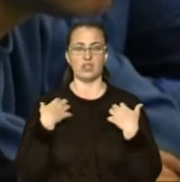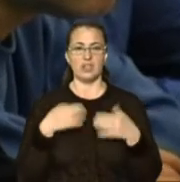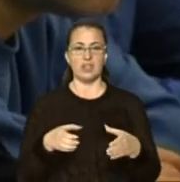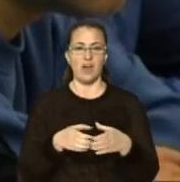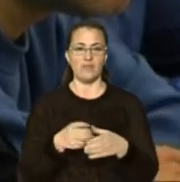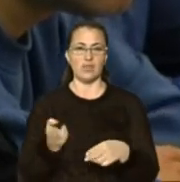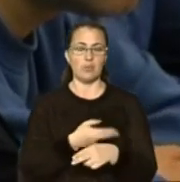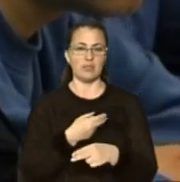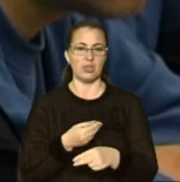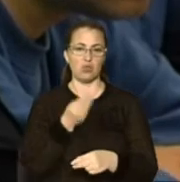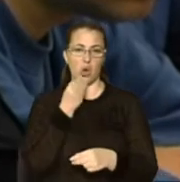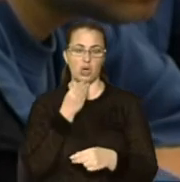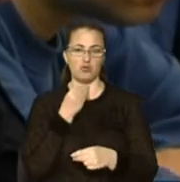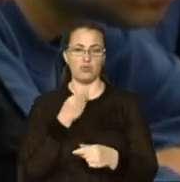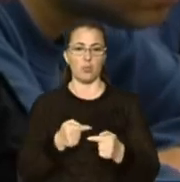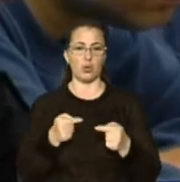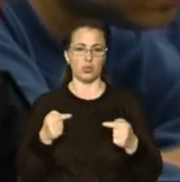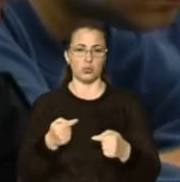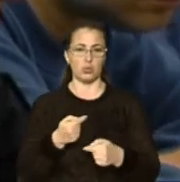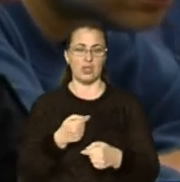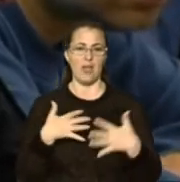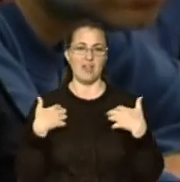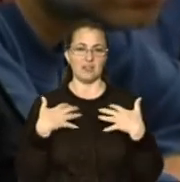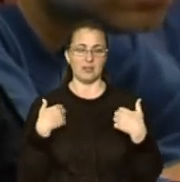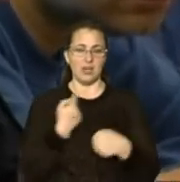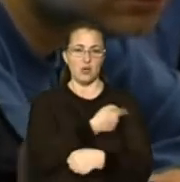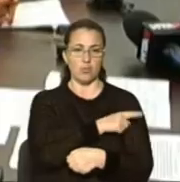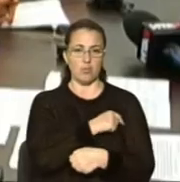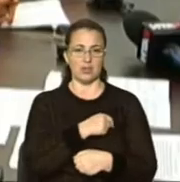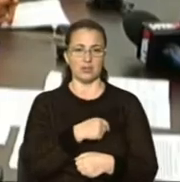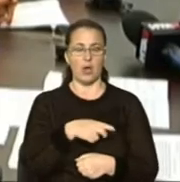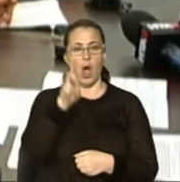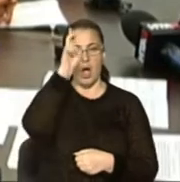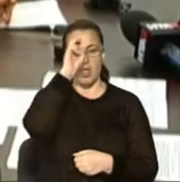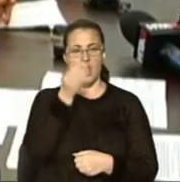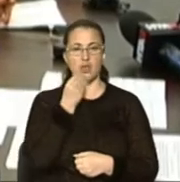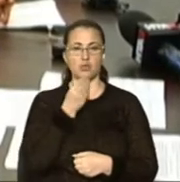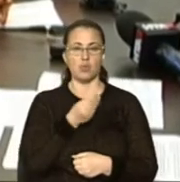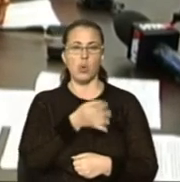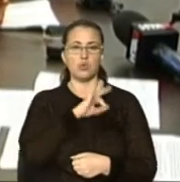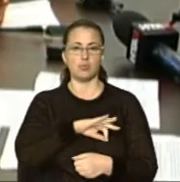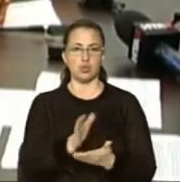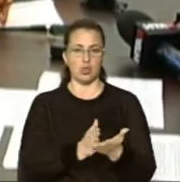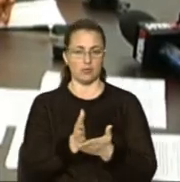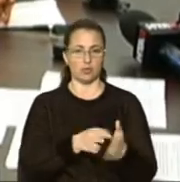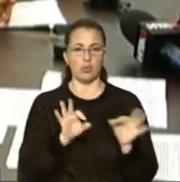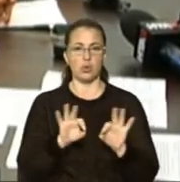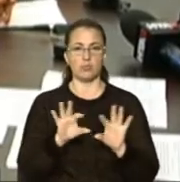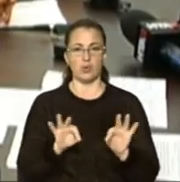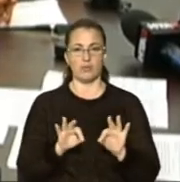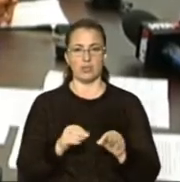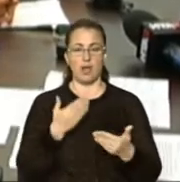відділу безпечності харчових продуктів та ветеринарної медицини Держпродспоживслужби Уляна Гуменна розповідає.